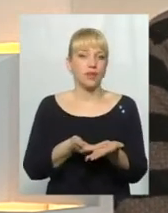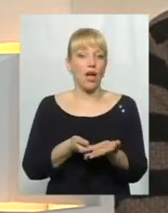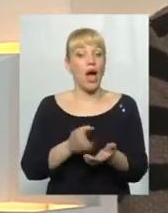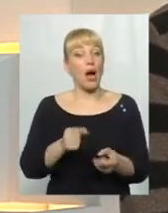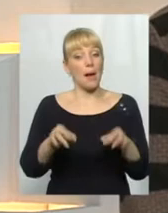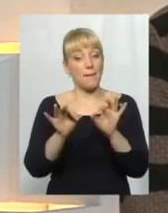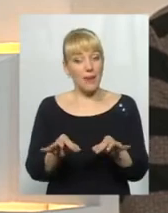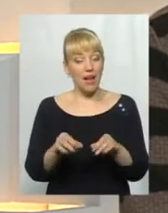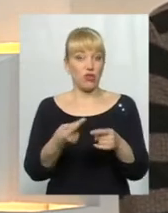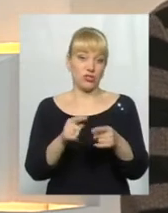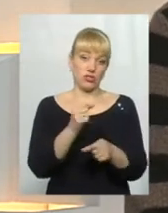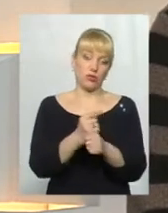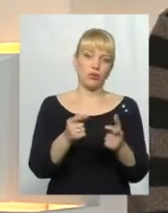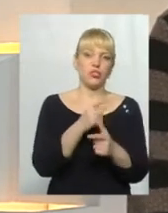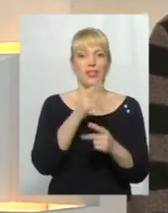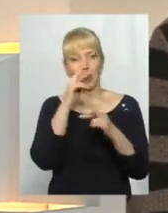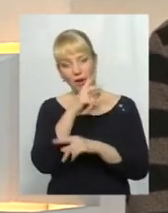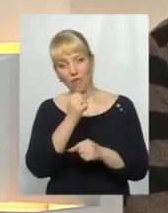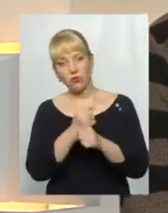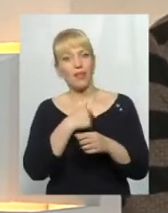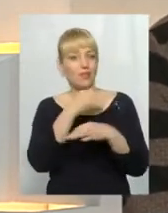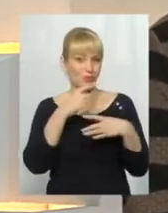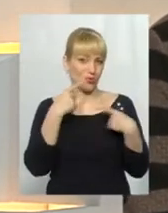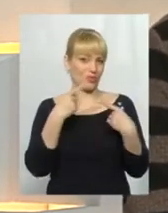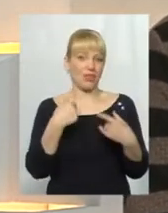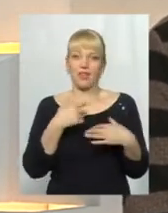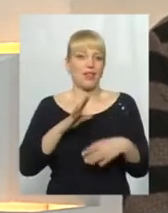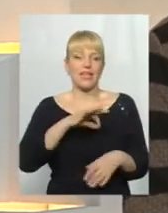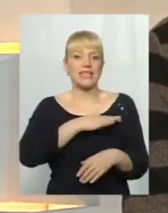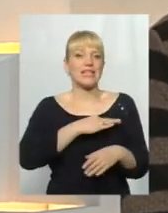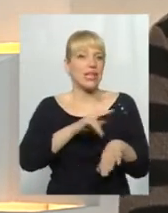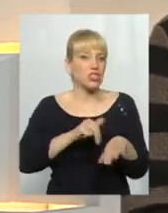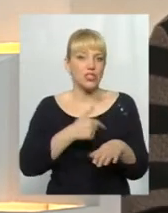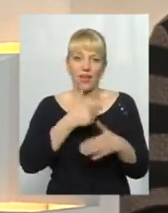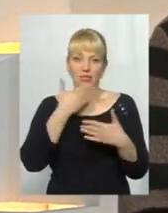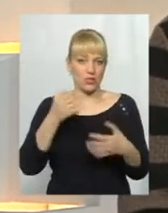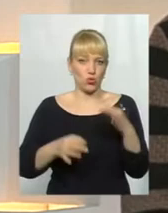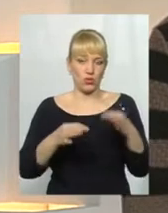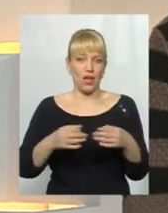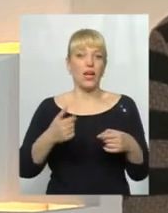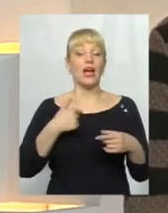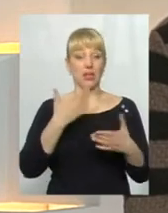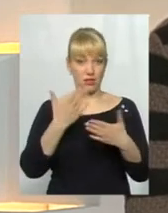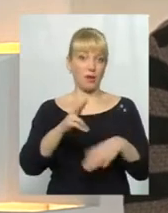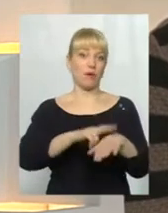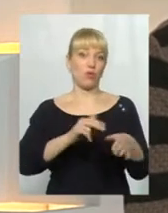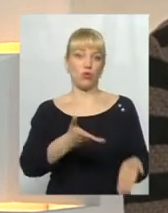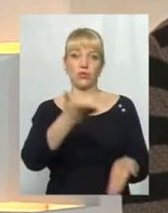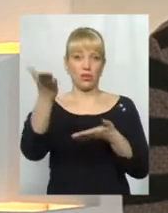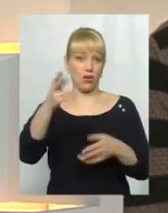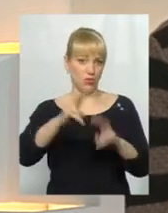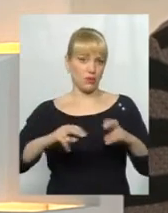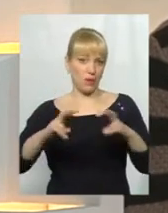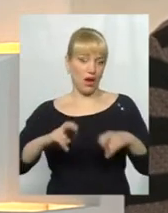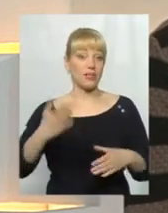Правильно це зроблено чи неправильно, я не можу вам сказати. Я не слідчий, я не суддя. Але є правоохоронні органи, хай вони розбираються. Якщо вони винні,